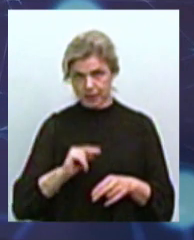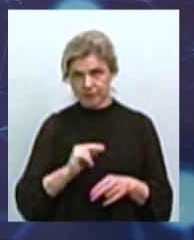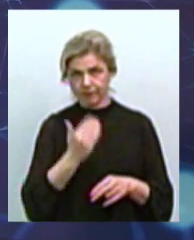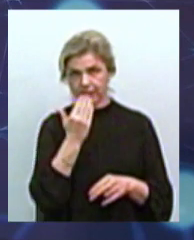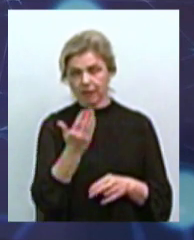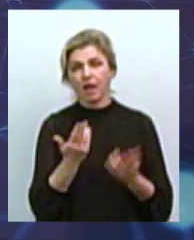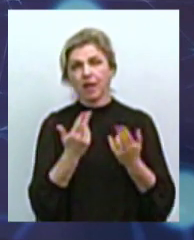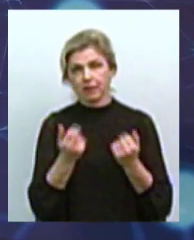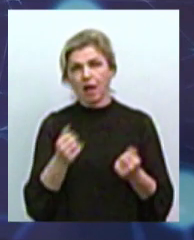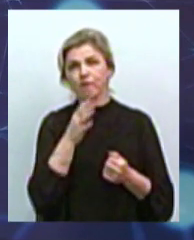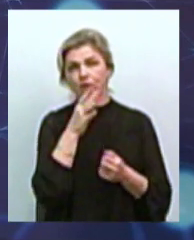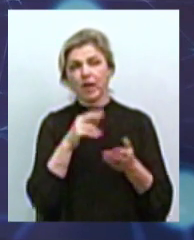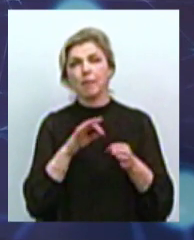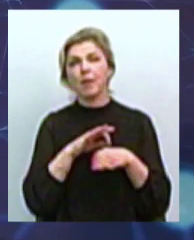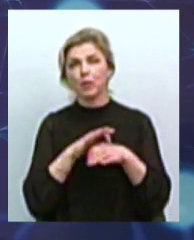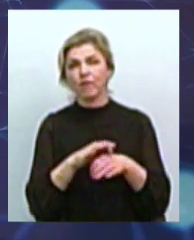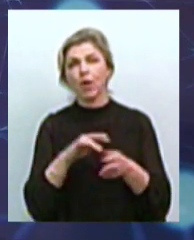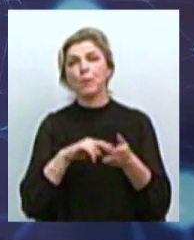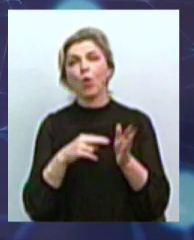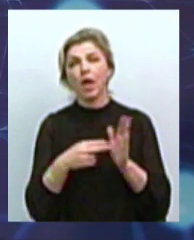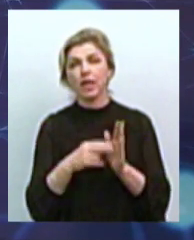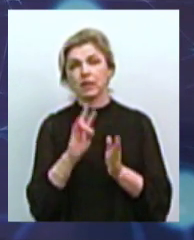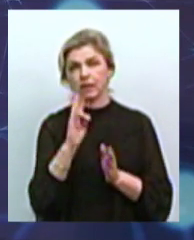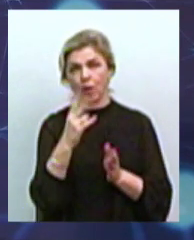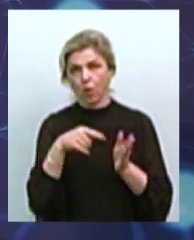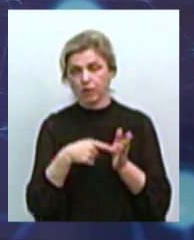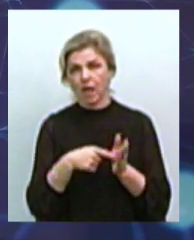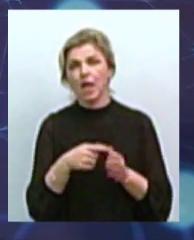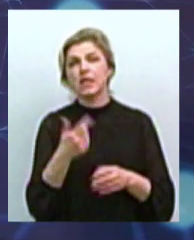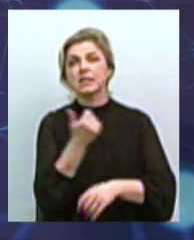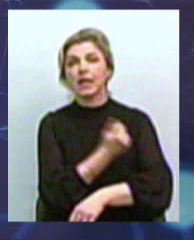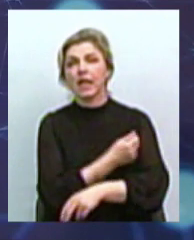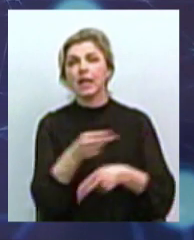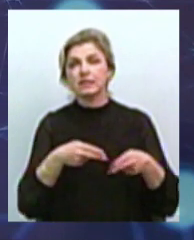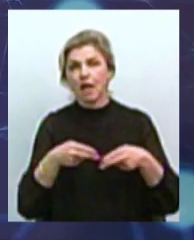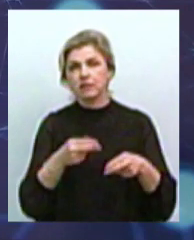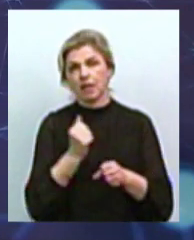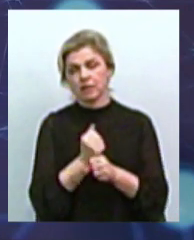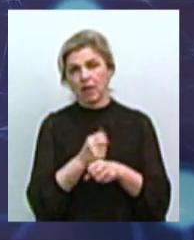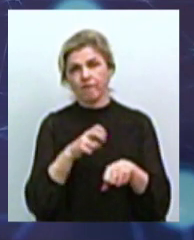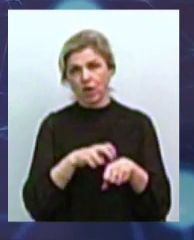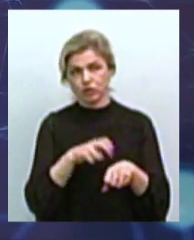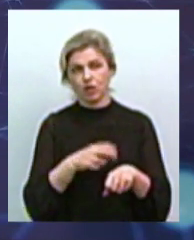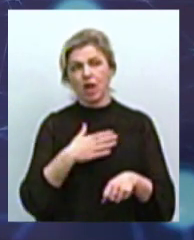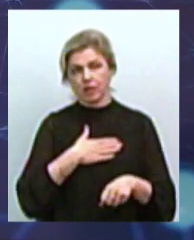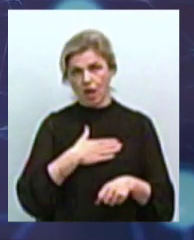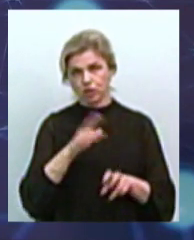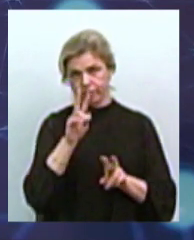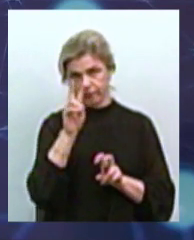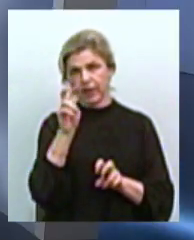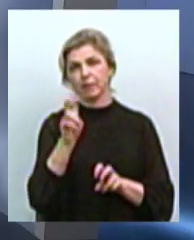Під час проведення проєкту в місті Миколаїві на даний час стерилізацію проводять лише лікарі ТОВ Чотирлапи Україна.